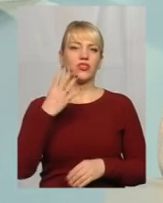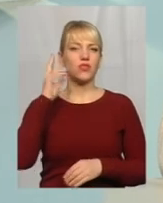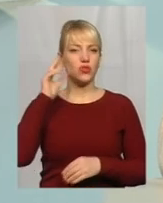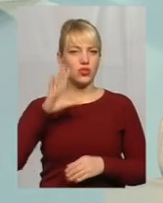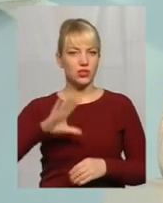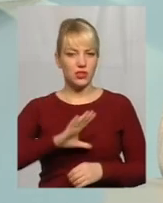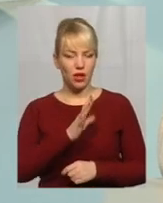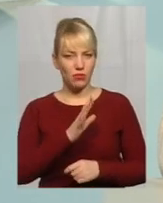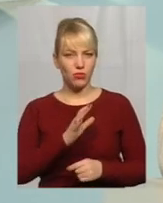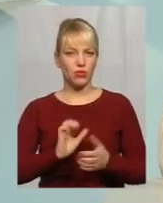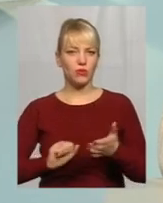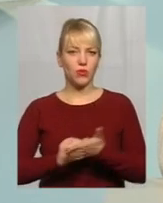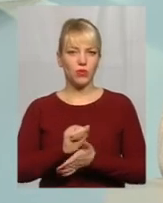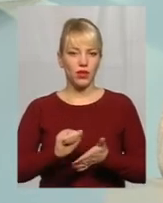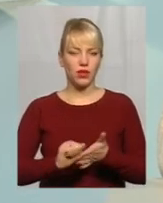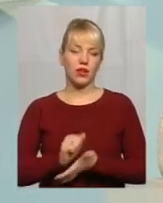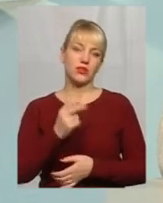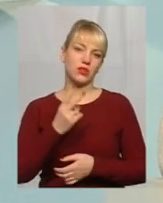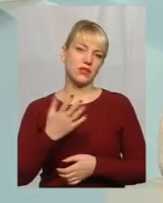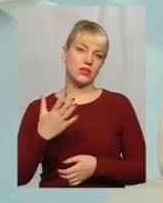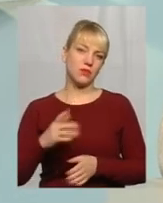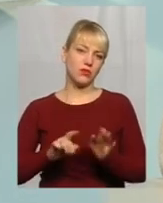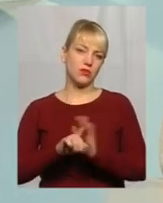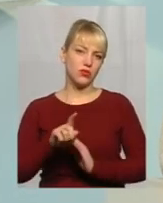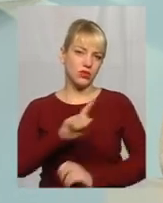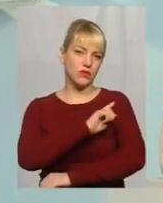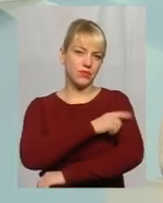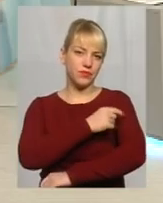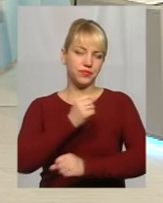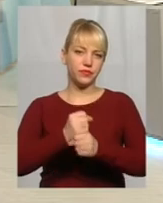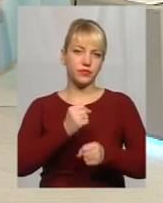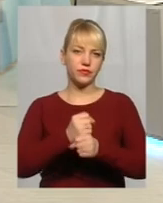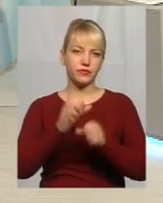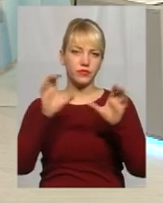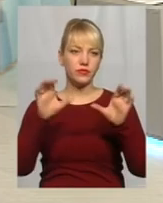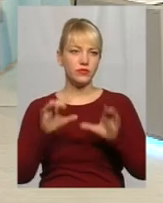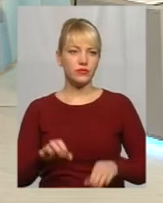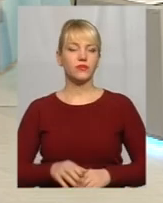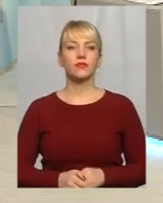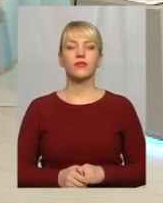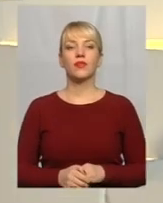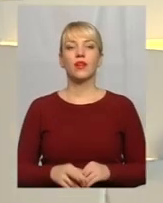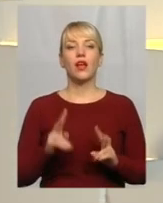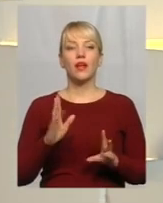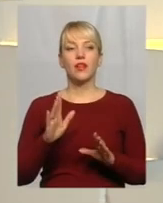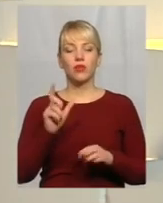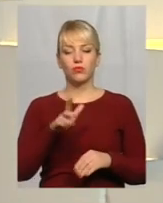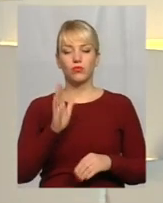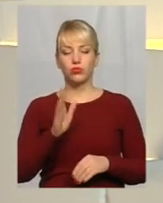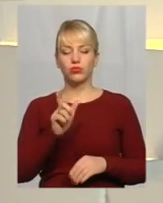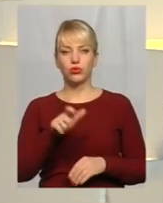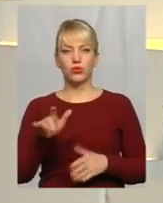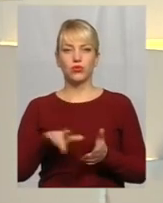25 числа вони набрали юридичної сили ці постанови Національної комісії А як він буде тоді розраховуватись,